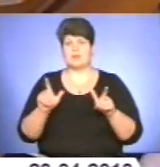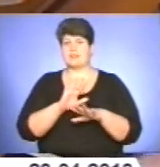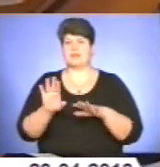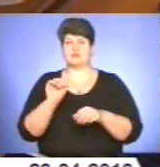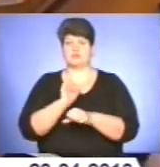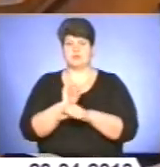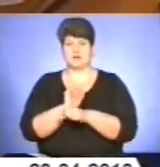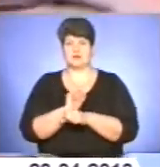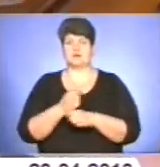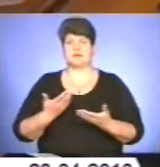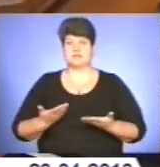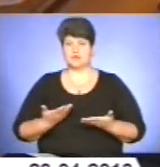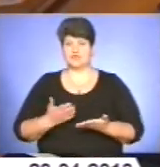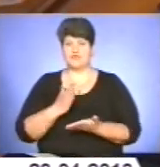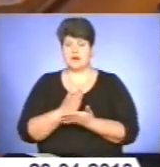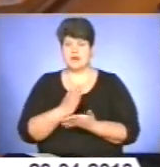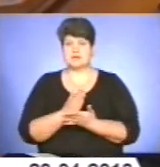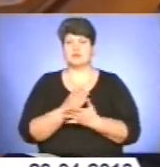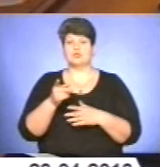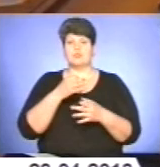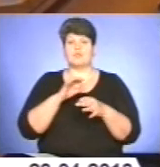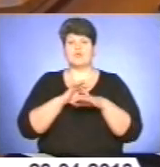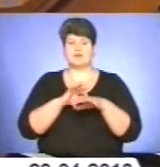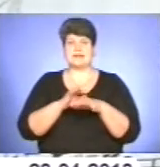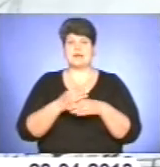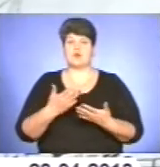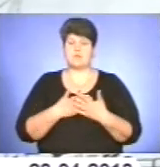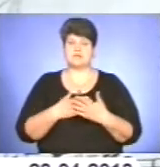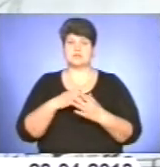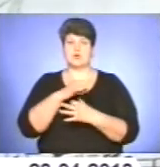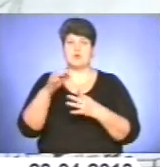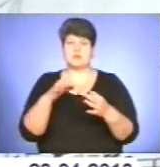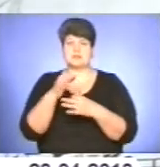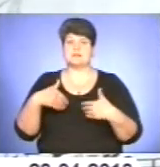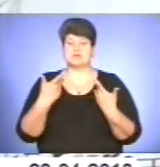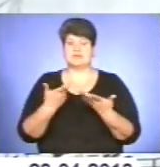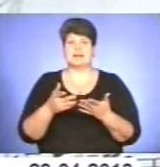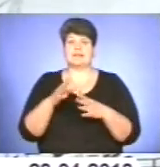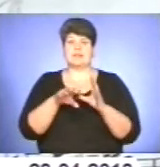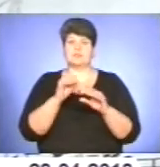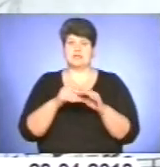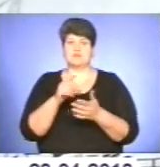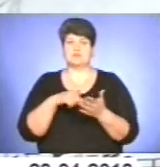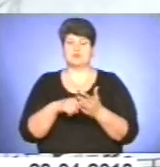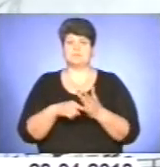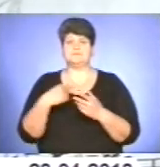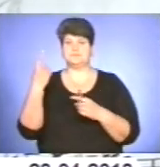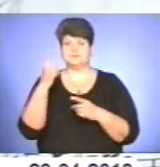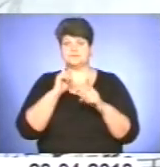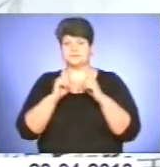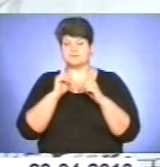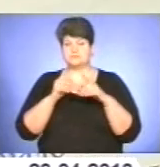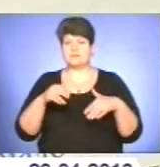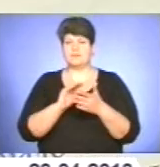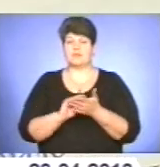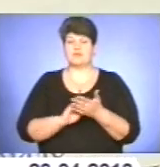10 квітня тут провели громадські обговорення, на які запросили депутатів міської і обласної рад. Написали листи звернення